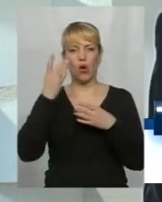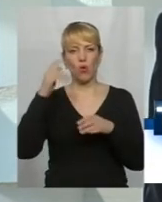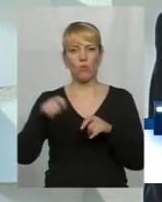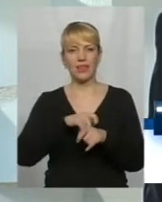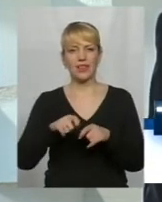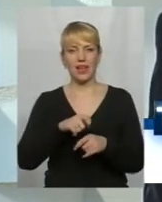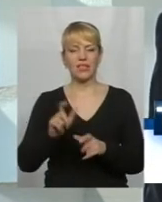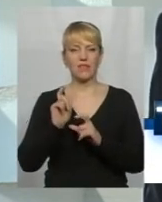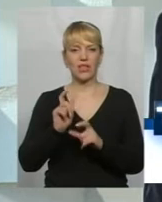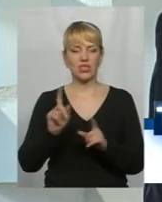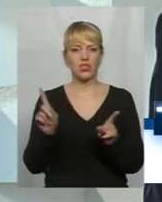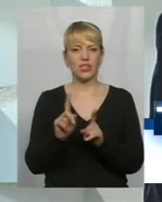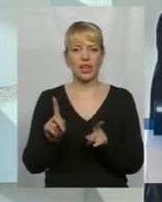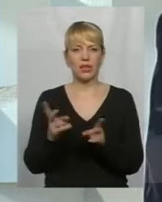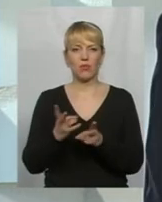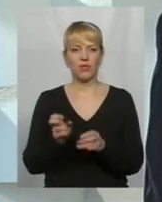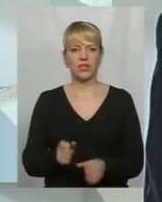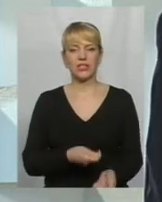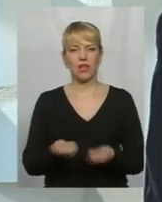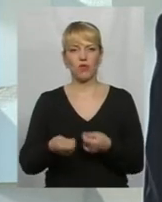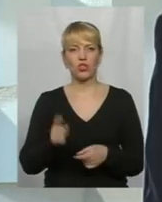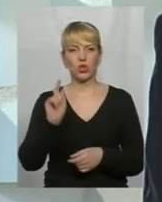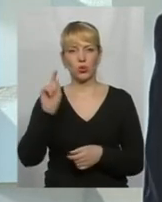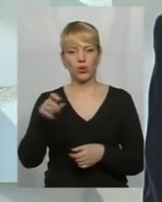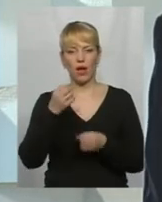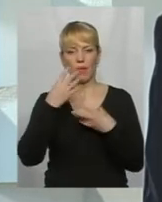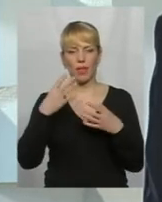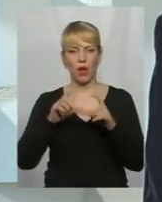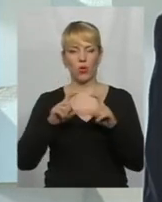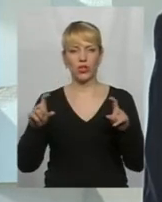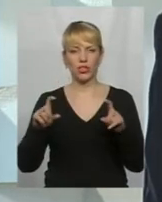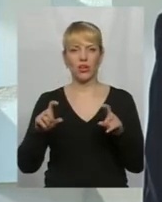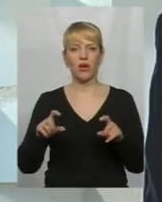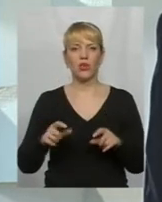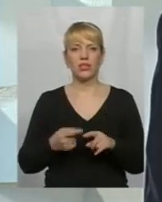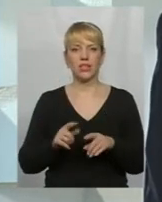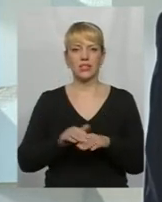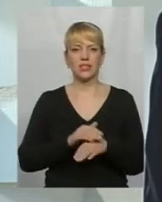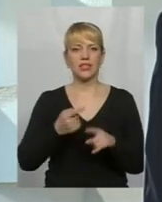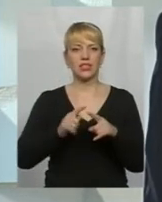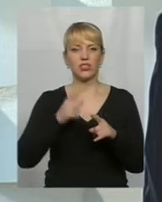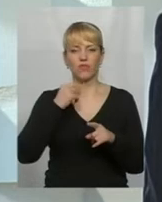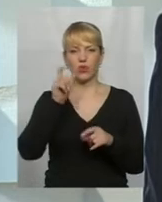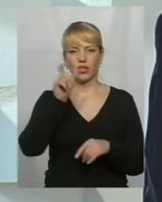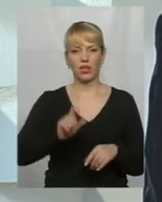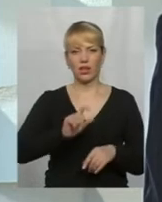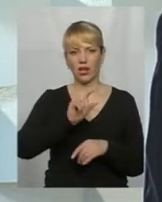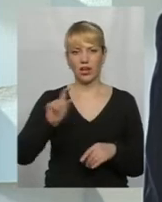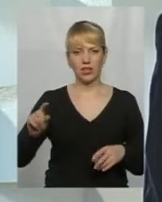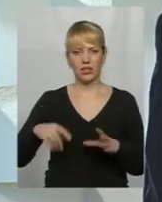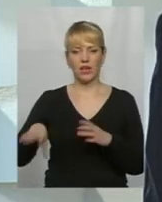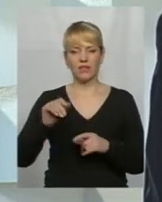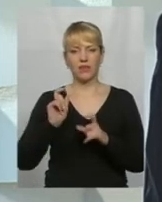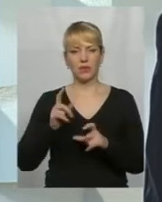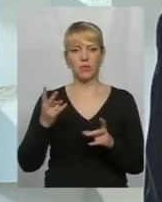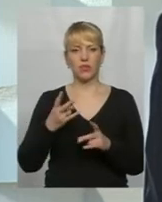які мають завозити туди благодійні організації «Червоний хрест». Ці вантажі мають йти для